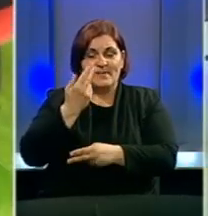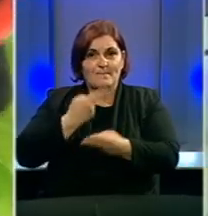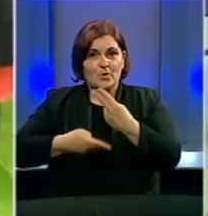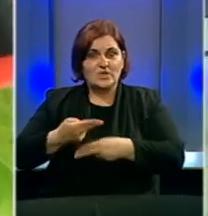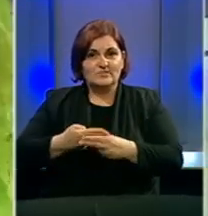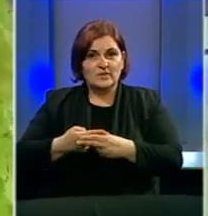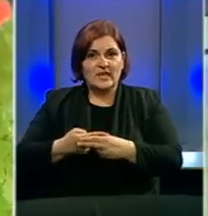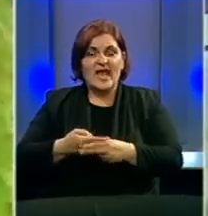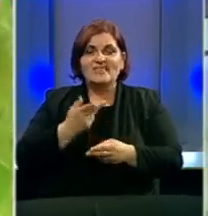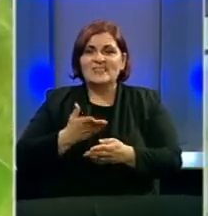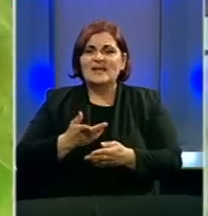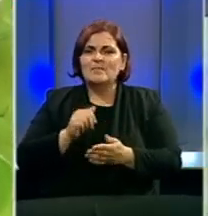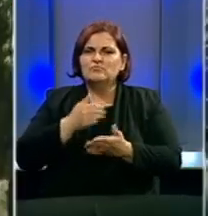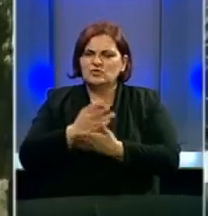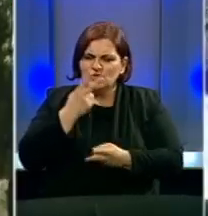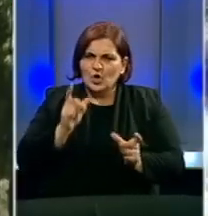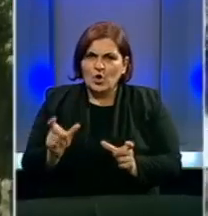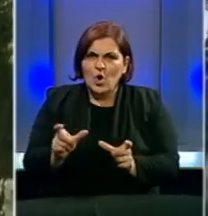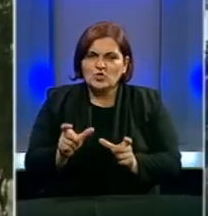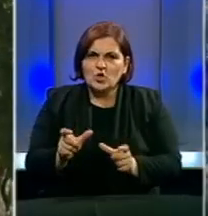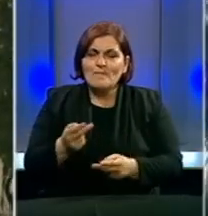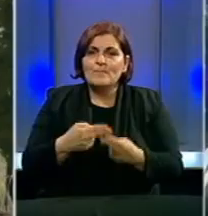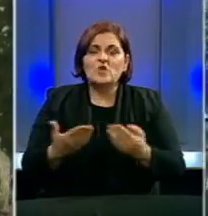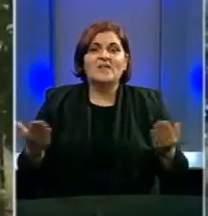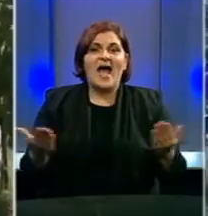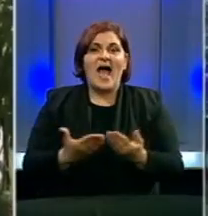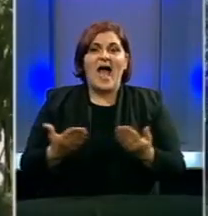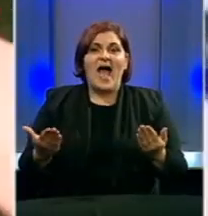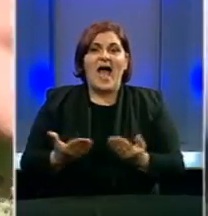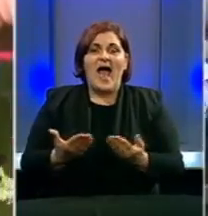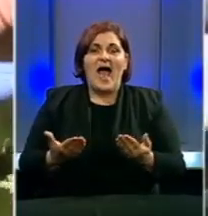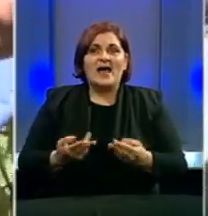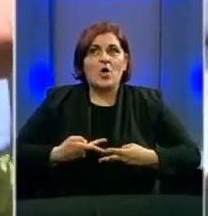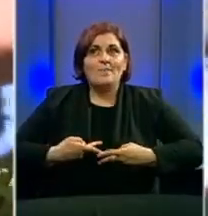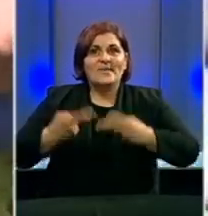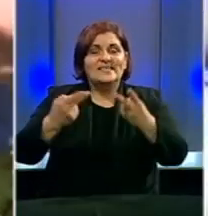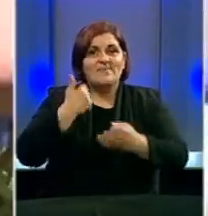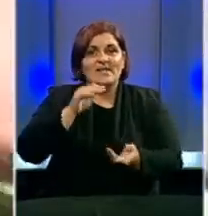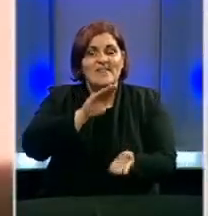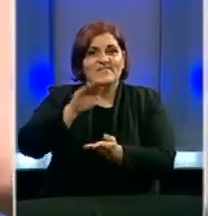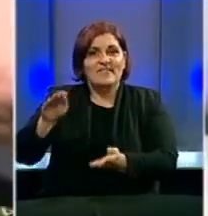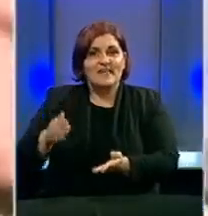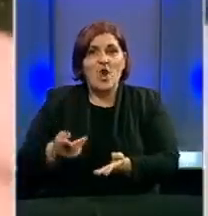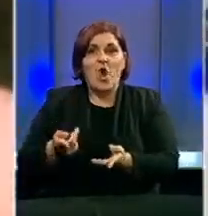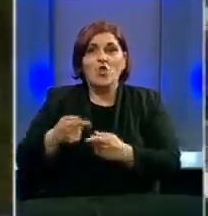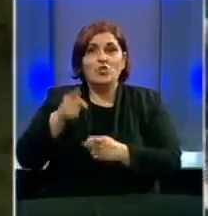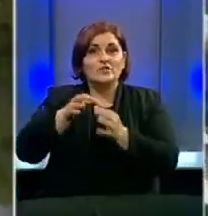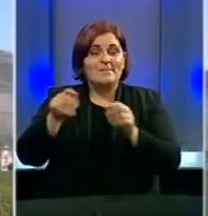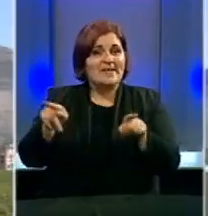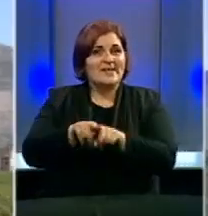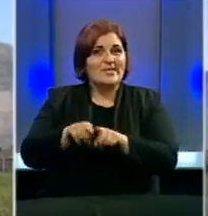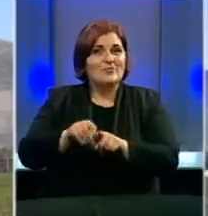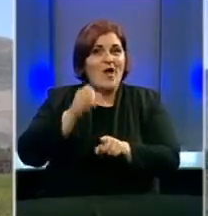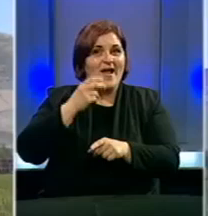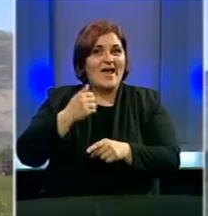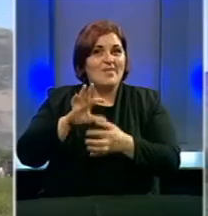trebaju da prođu stroge kontrole proizvoda kako bi izvezli vino iz Bosne i Hercegovine, dok te mjere nisu iste